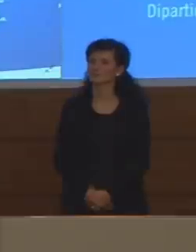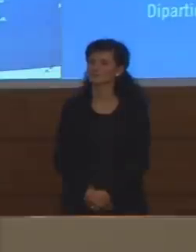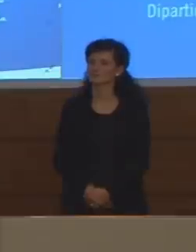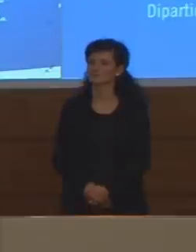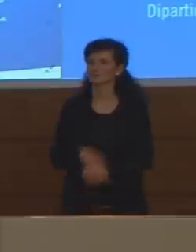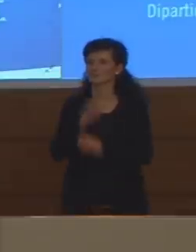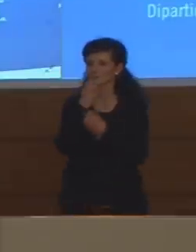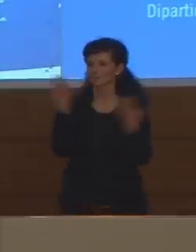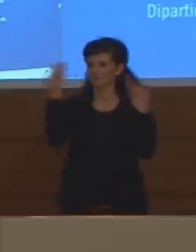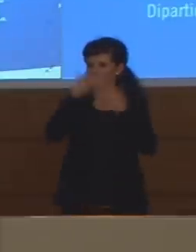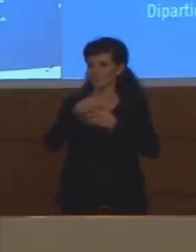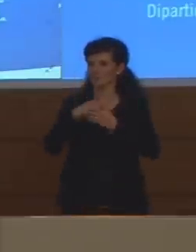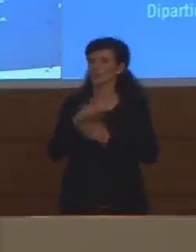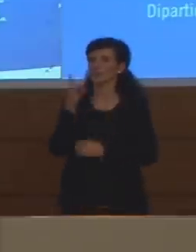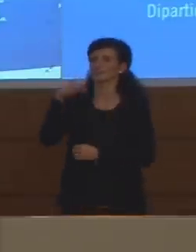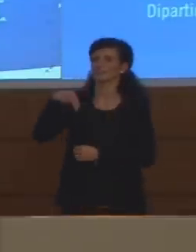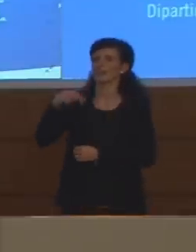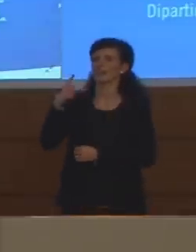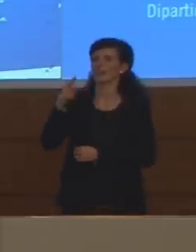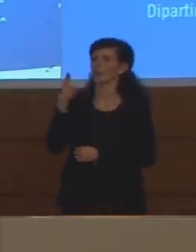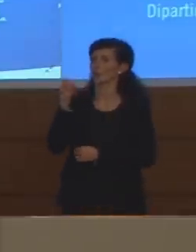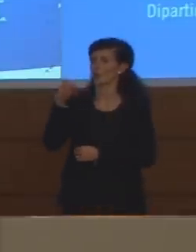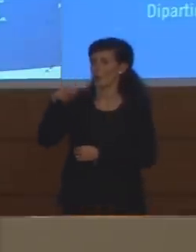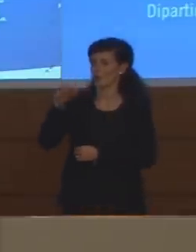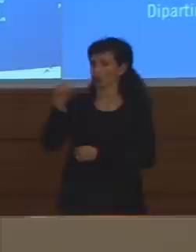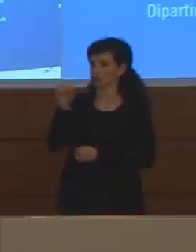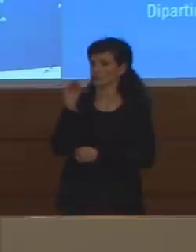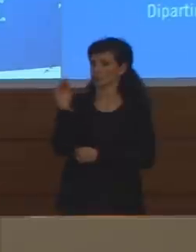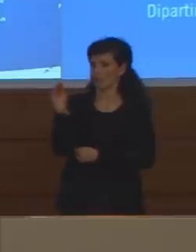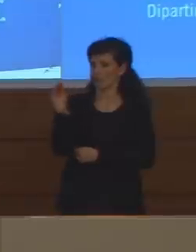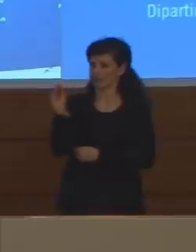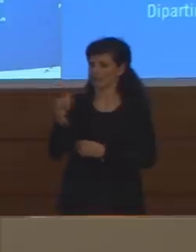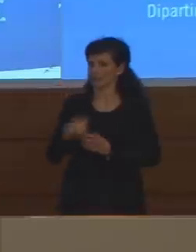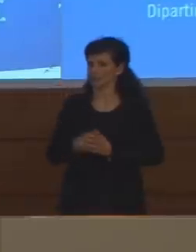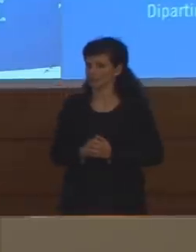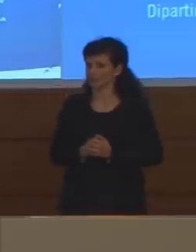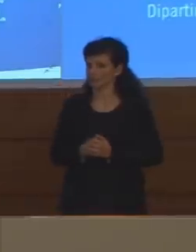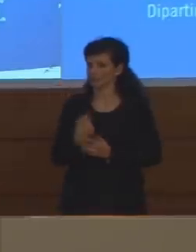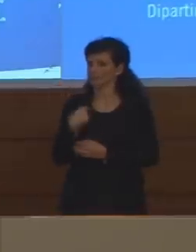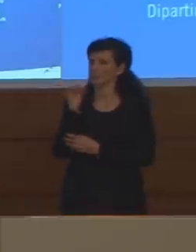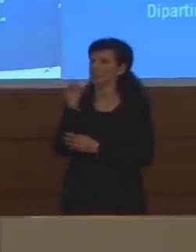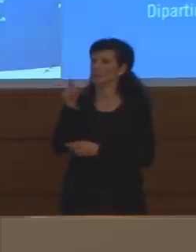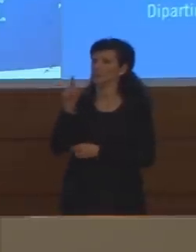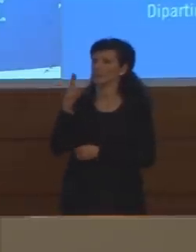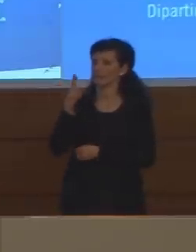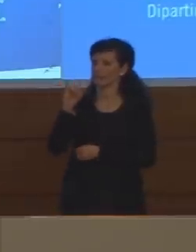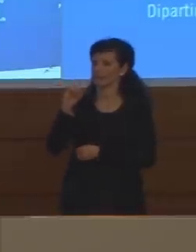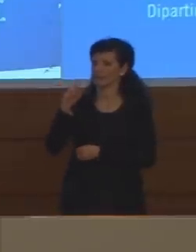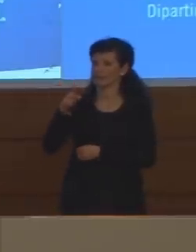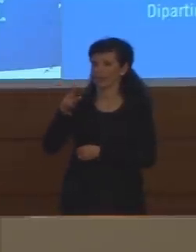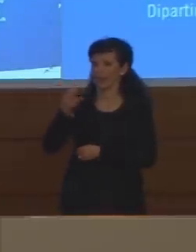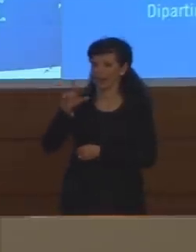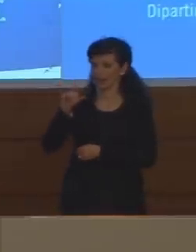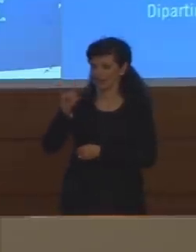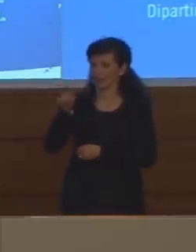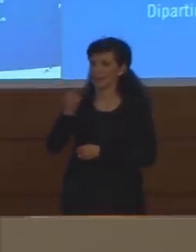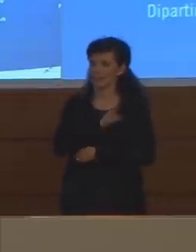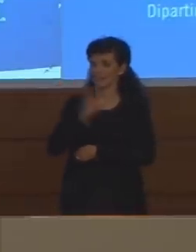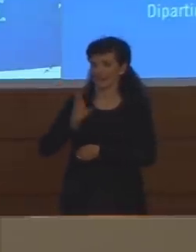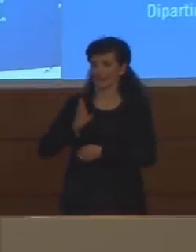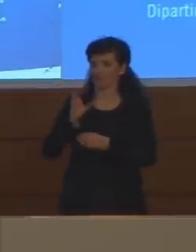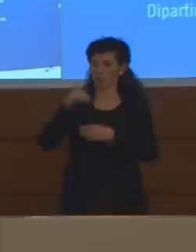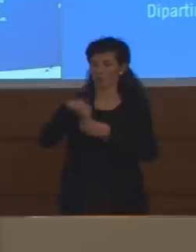Buonasera Giorgia Sodaro a DN Kronos volevo chiedere al professor Richeldi come membro del Comitato Tecnico